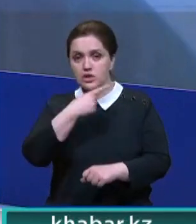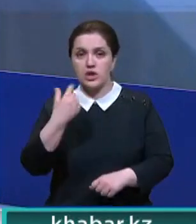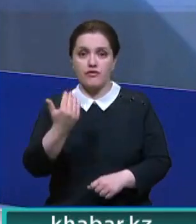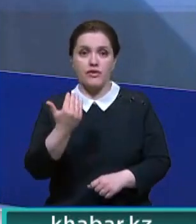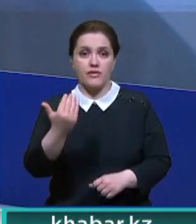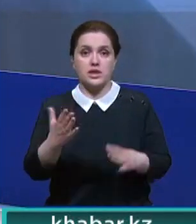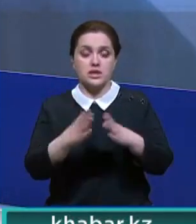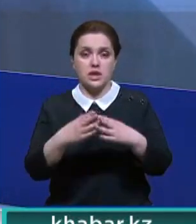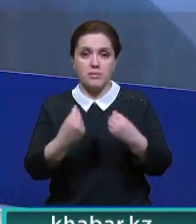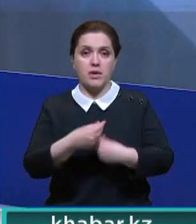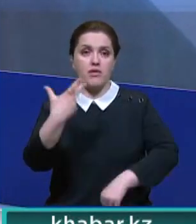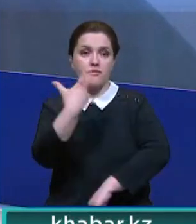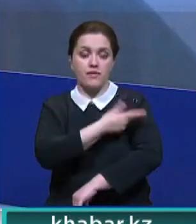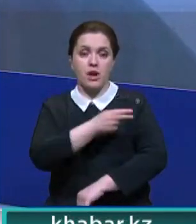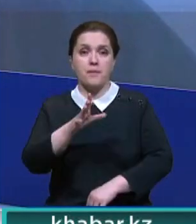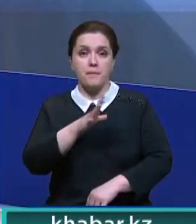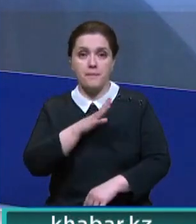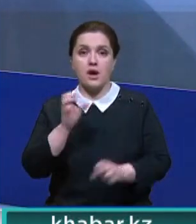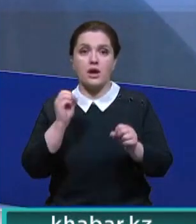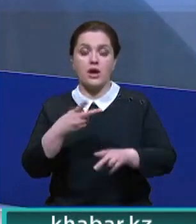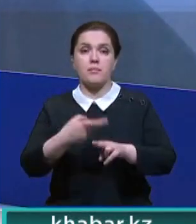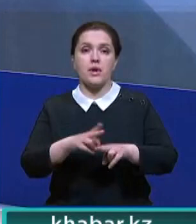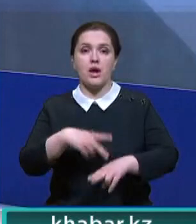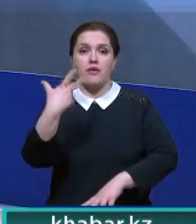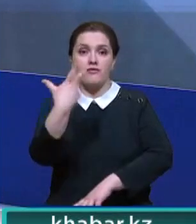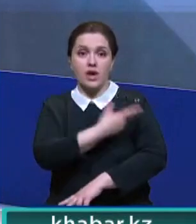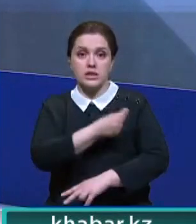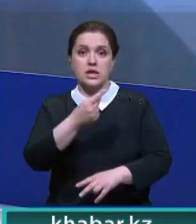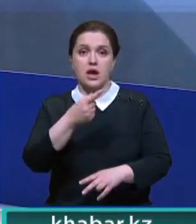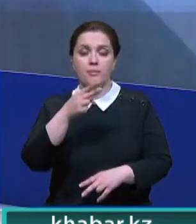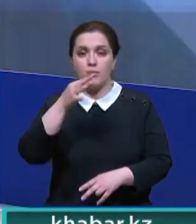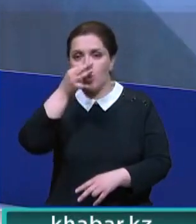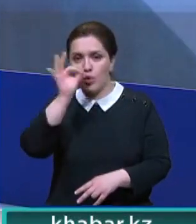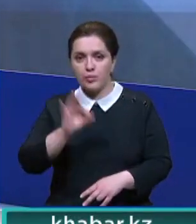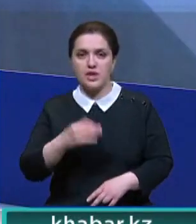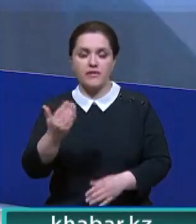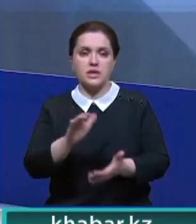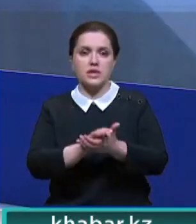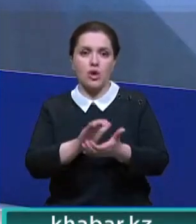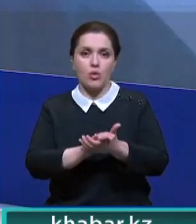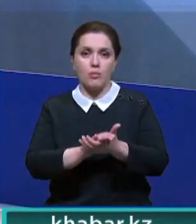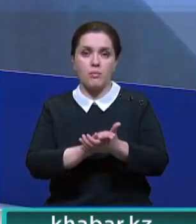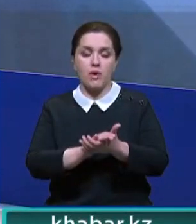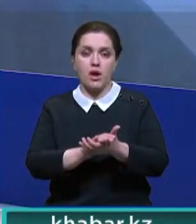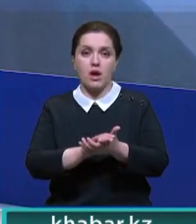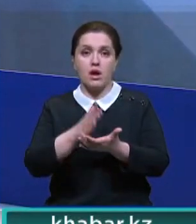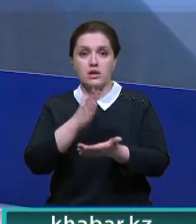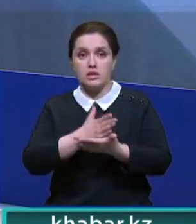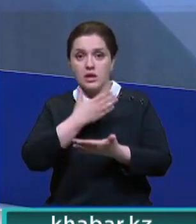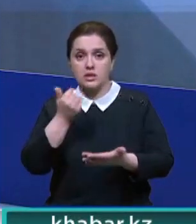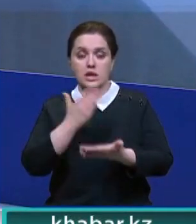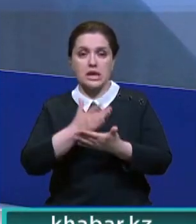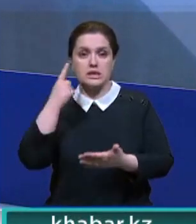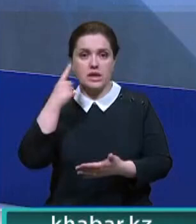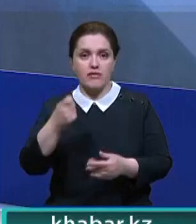ваша семья вакцинировалась? И как вообще вакцина действует? Если вот говорить по опыту ваших знакомых, действует ли? Ведь есть заявления